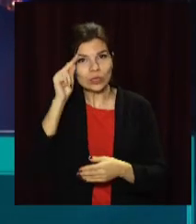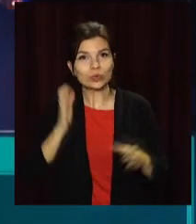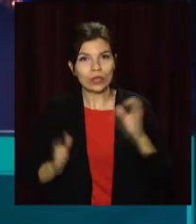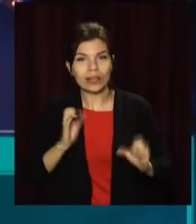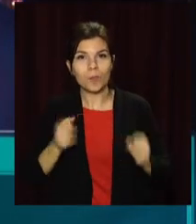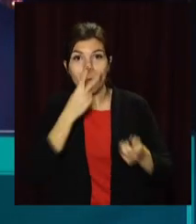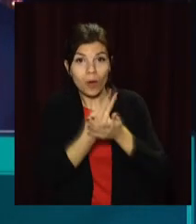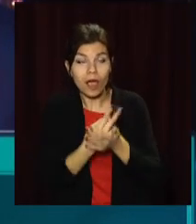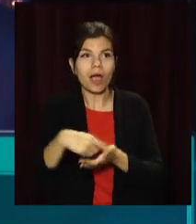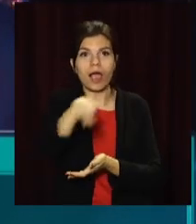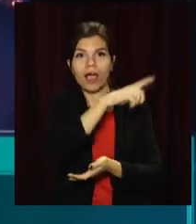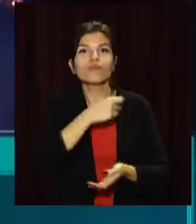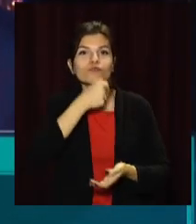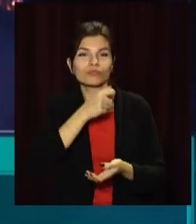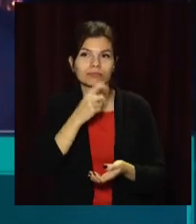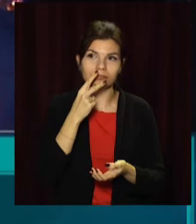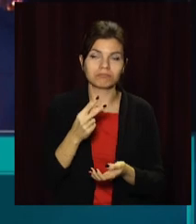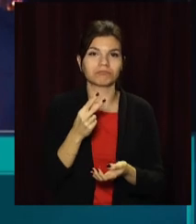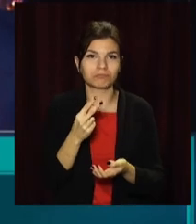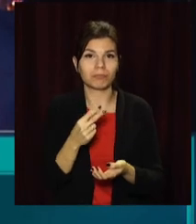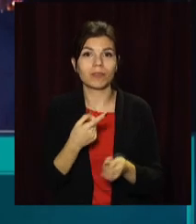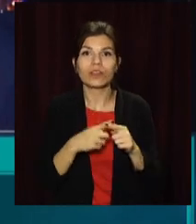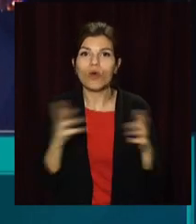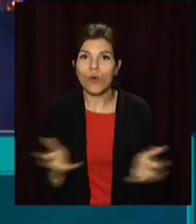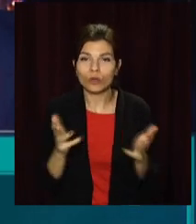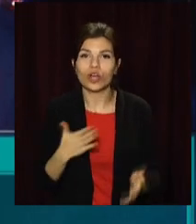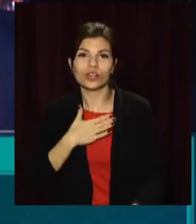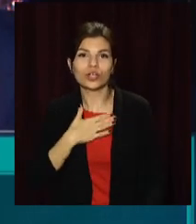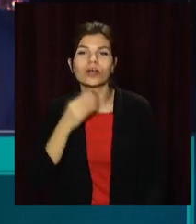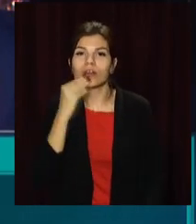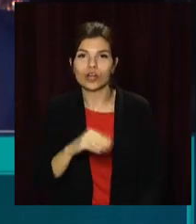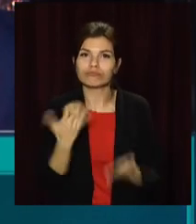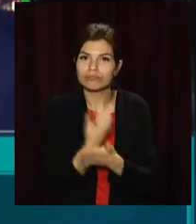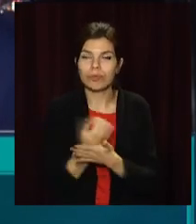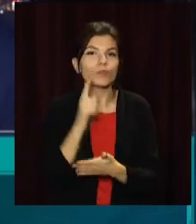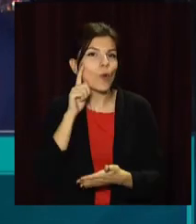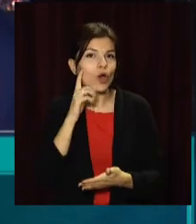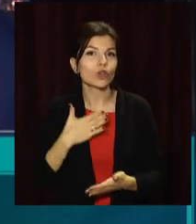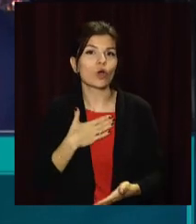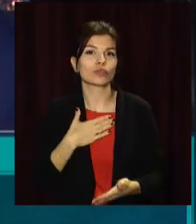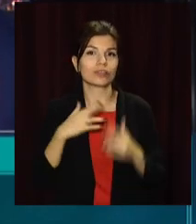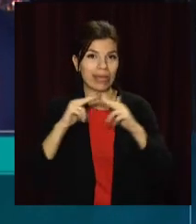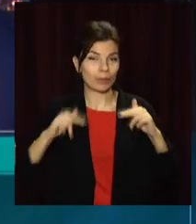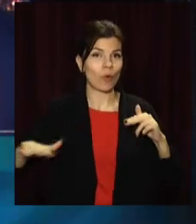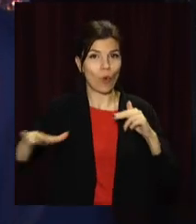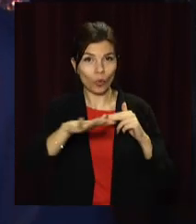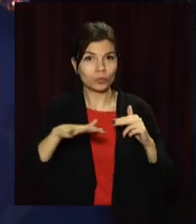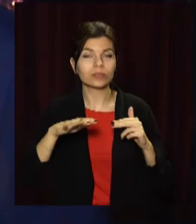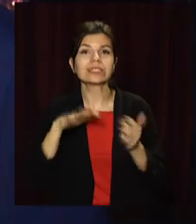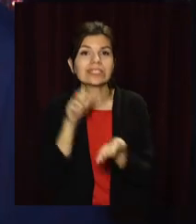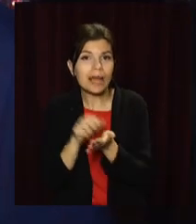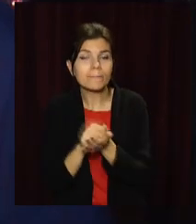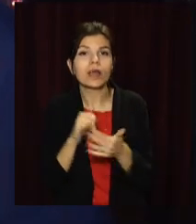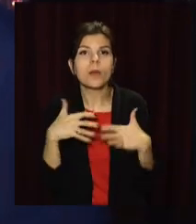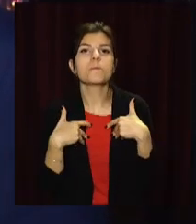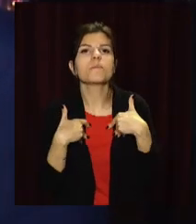ініціює, заохочує нашу найкращу, найпродуктивнішу молодь в нашій області займатися і проявляти себе в